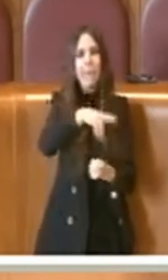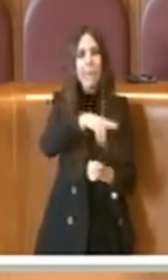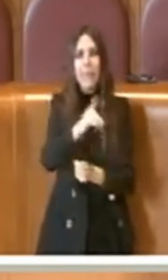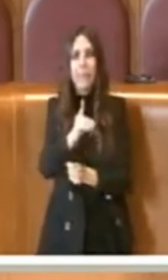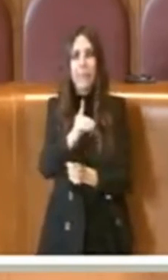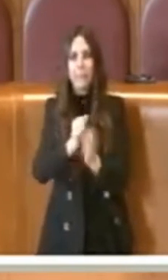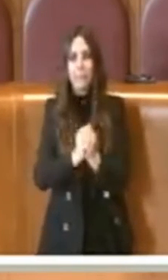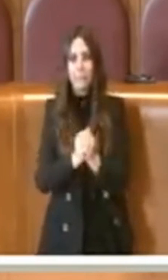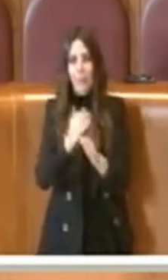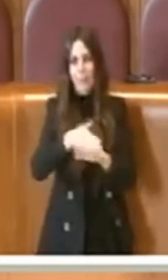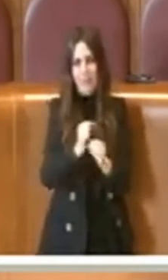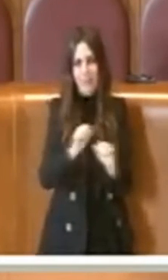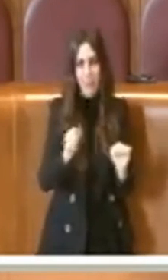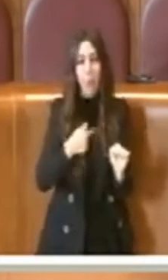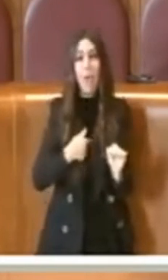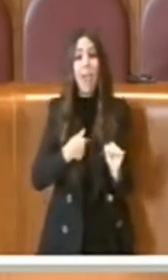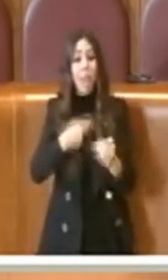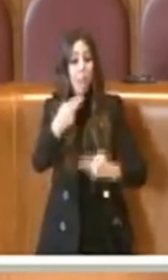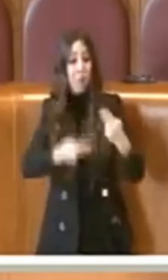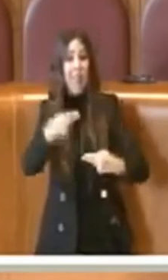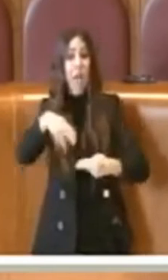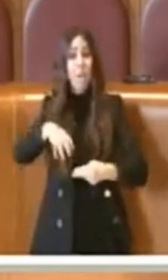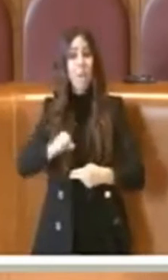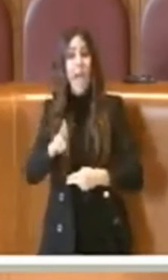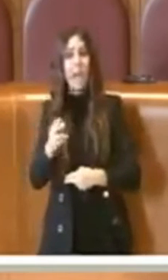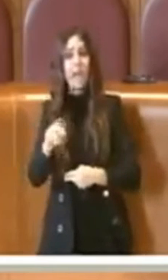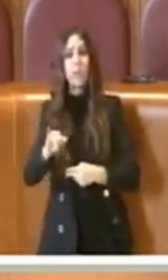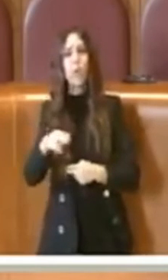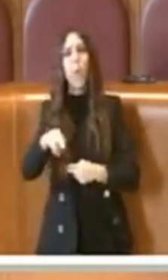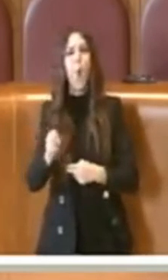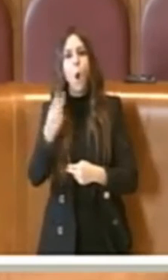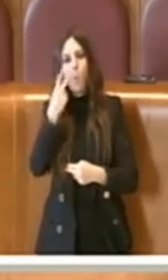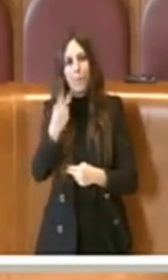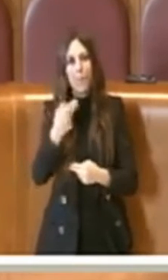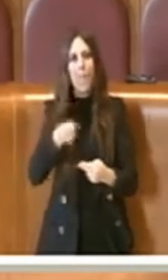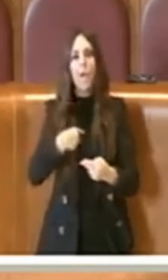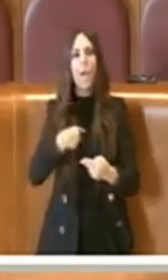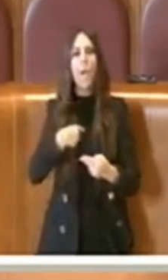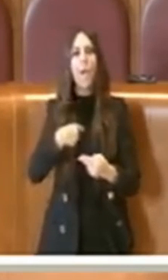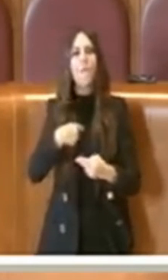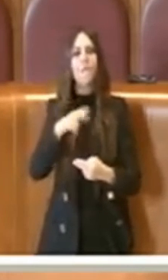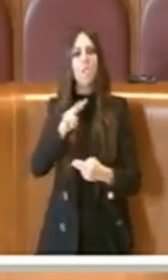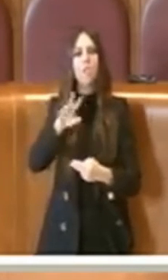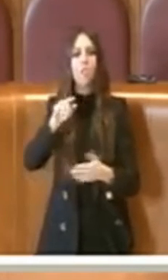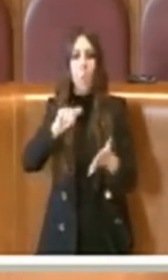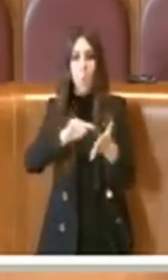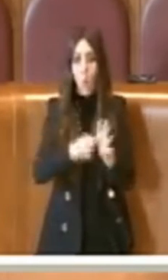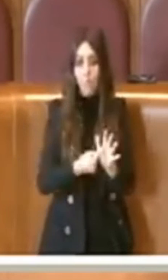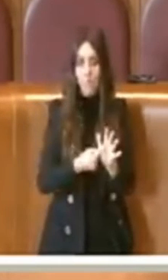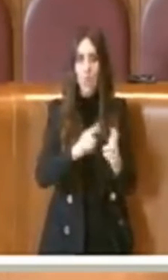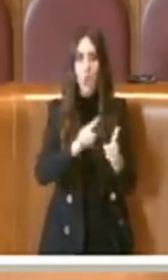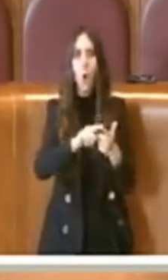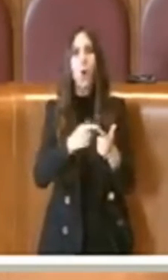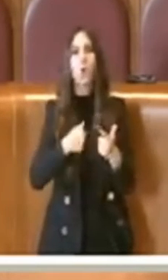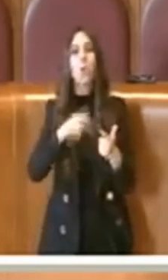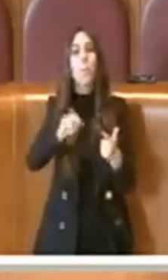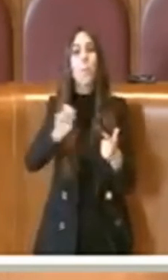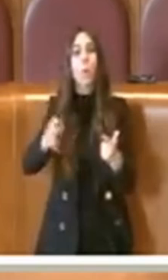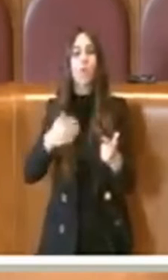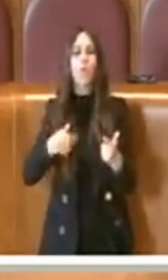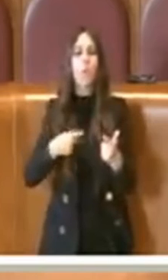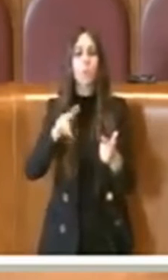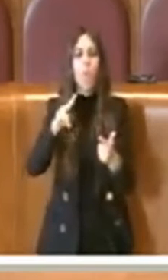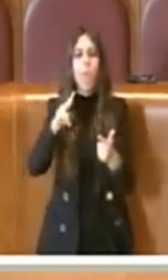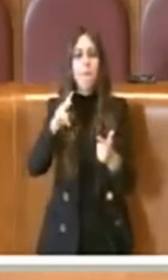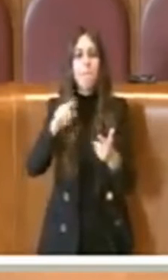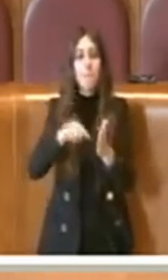Il bilancio marino prevedeva nel 2014 5 milioni per il municipio primo. Nel 2015 meno di 2 milioni e mezzo,